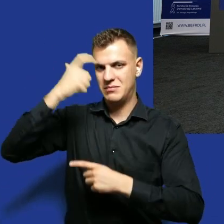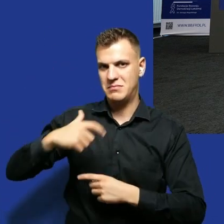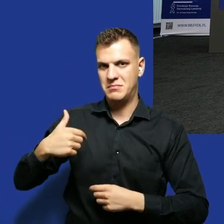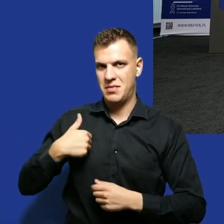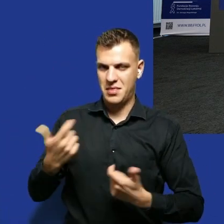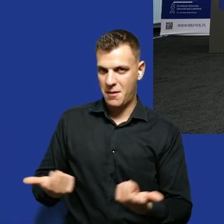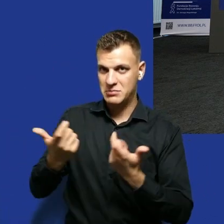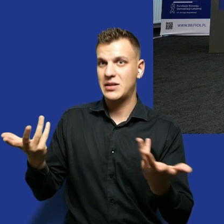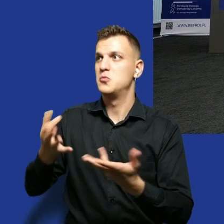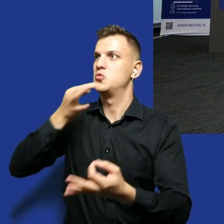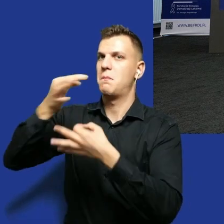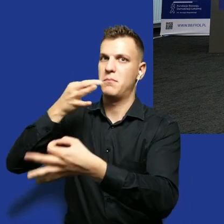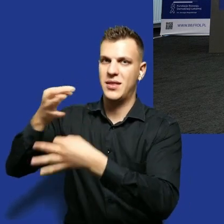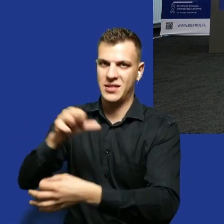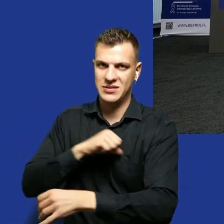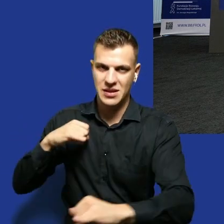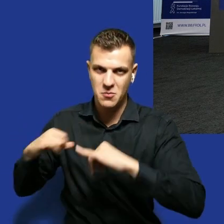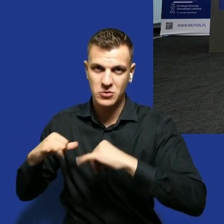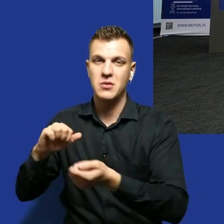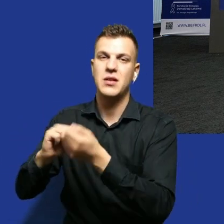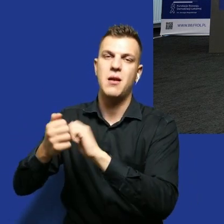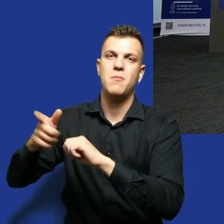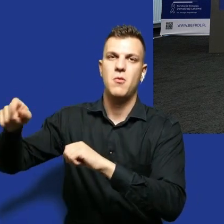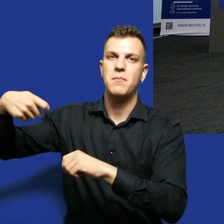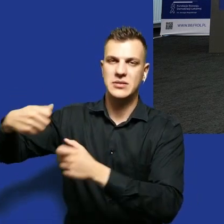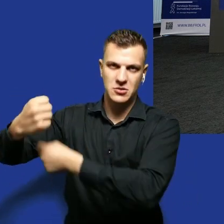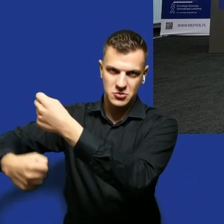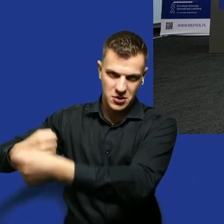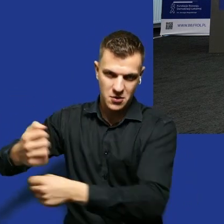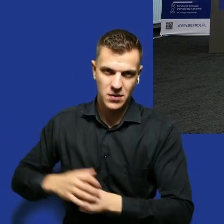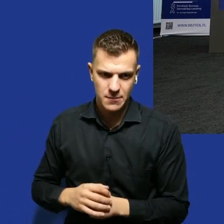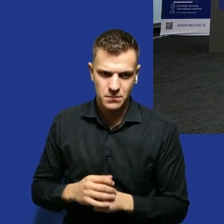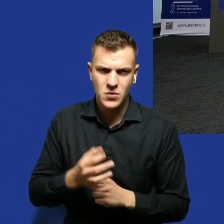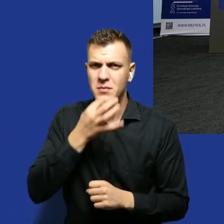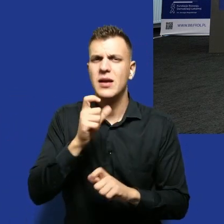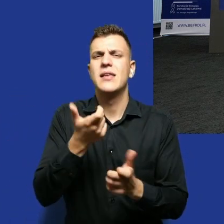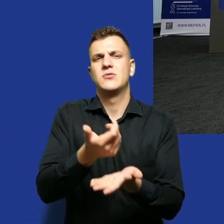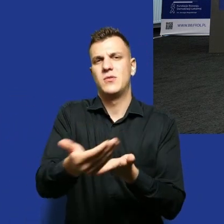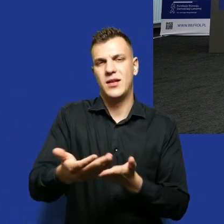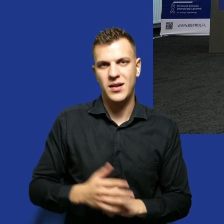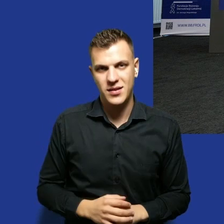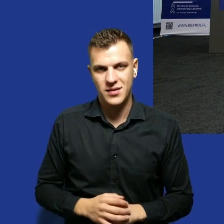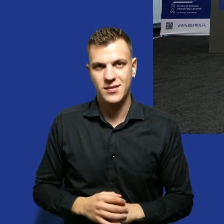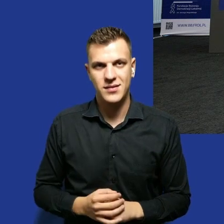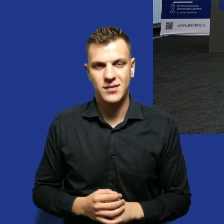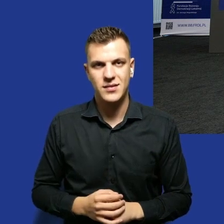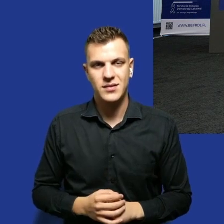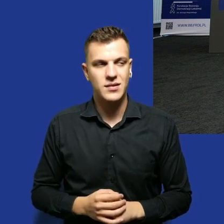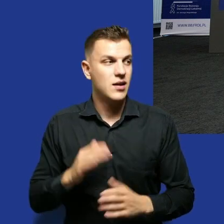o pewne działania samorządowe czy prezydenckie. No i co wtedy? No i jak na przykład takiego typu